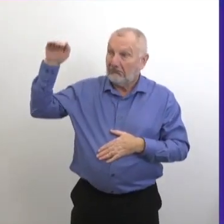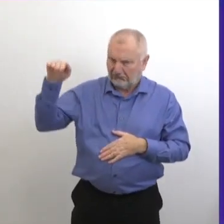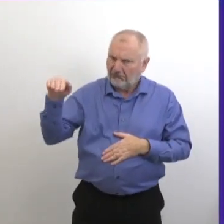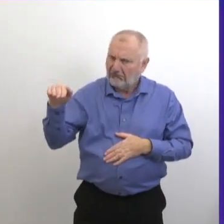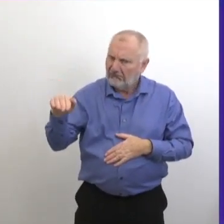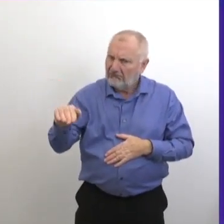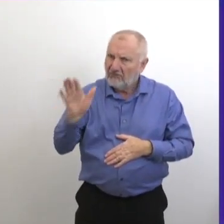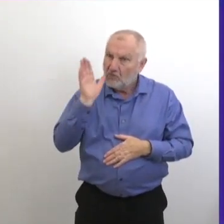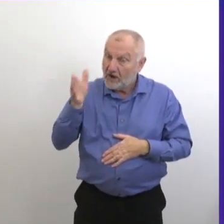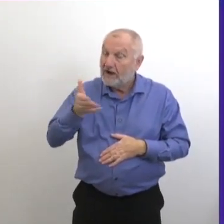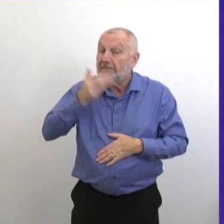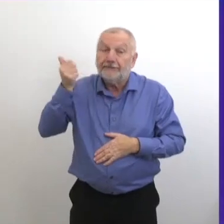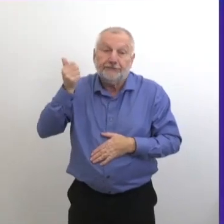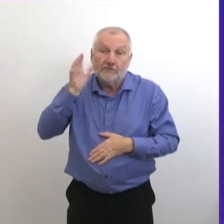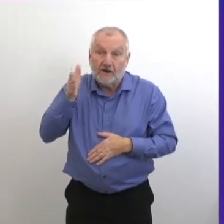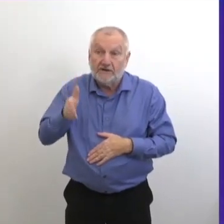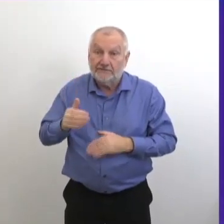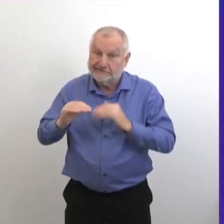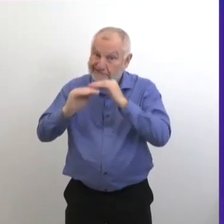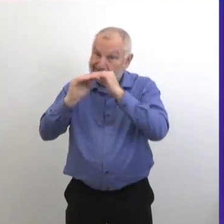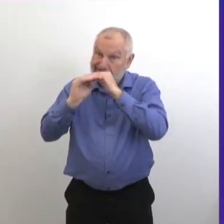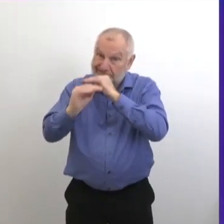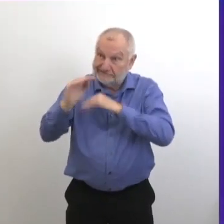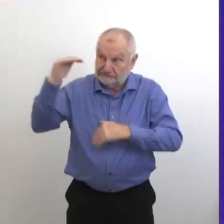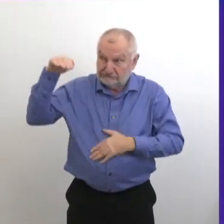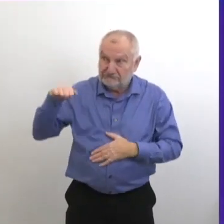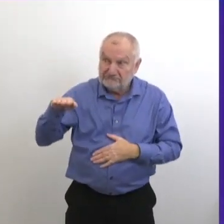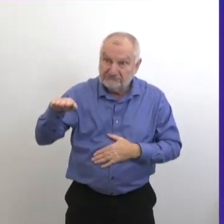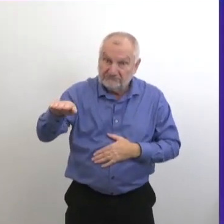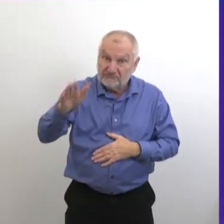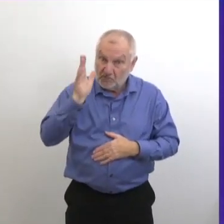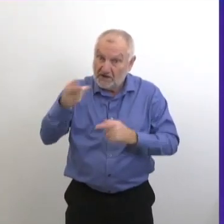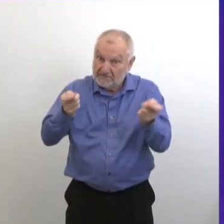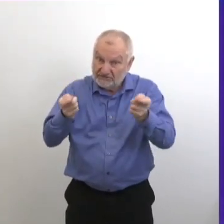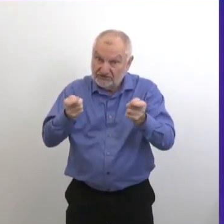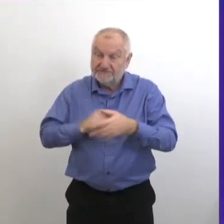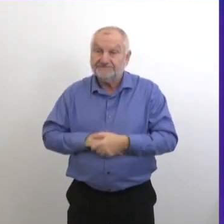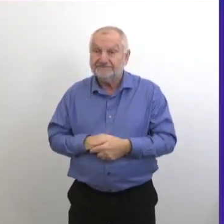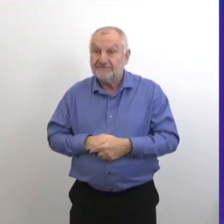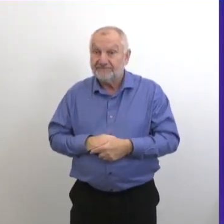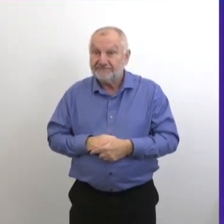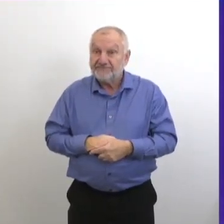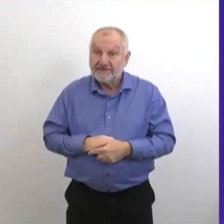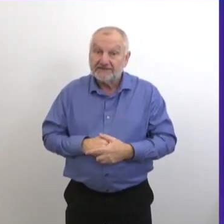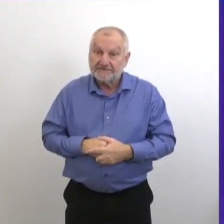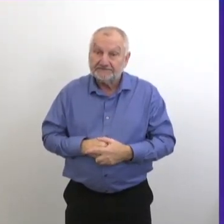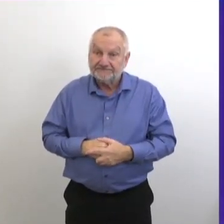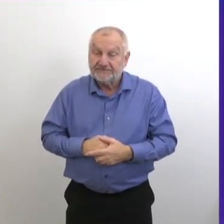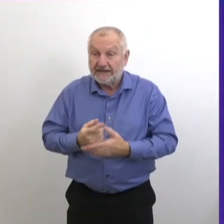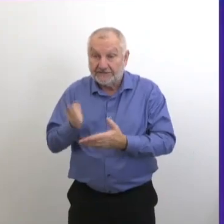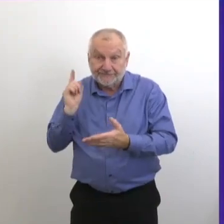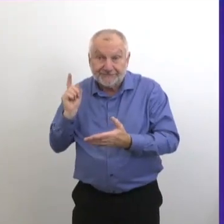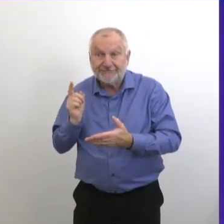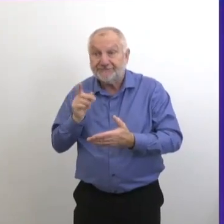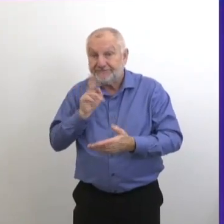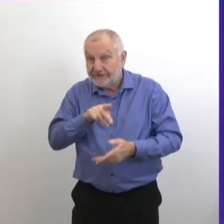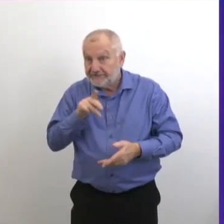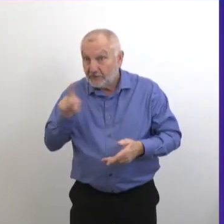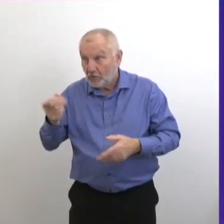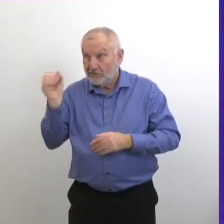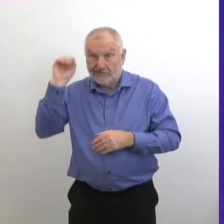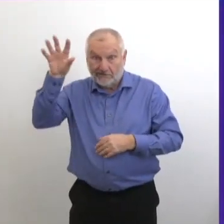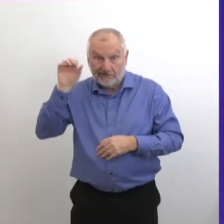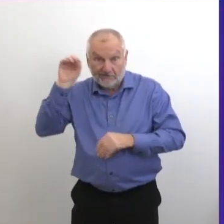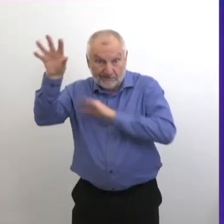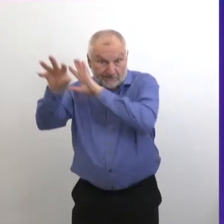ramener les chiffres à un niveau plus gérable. si vous regardez tout ce qui se passe autour de nous, vous regardez la modélisation des données, nous